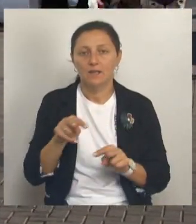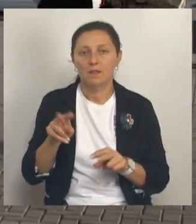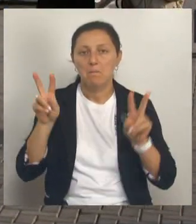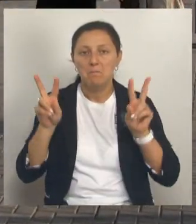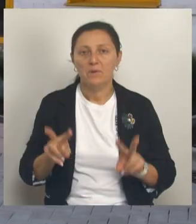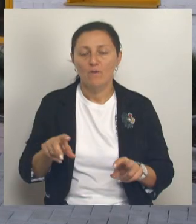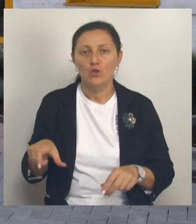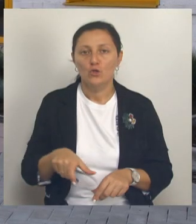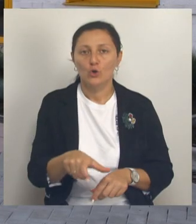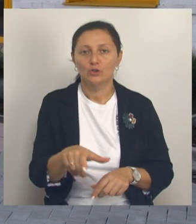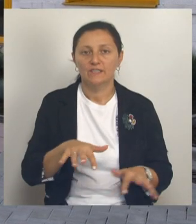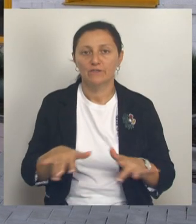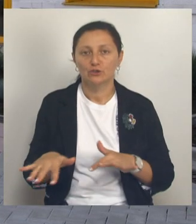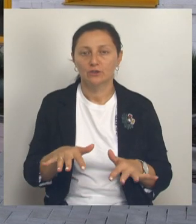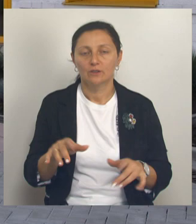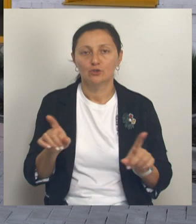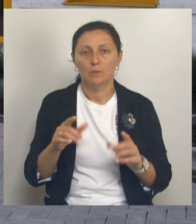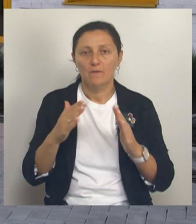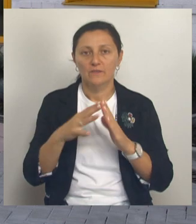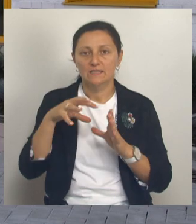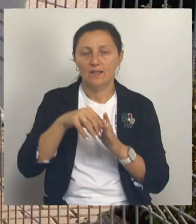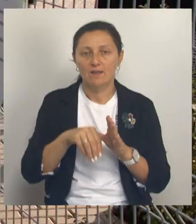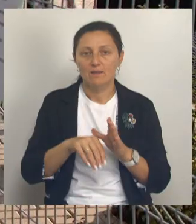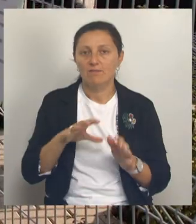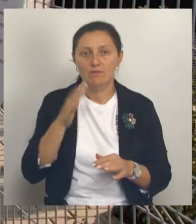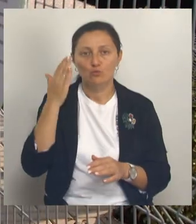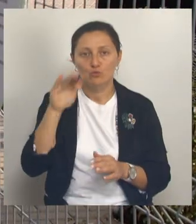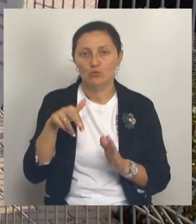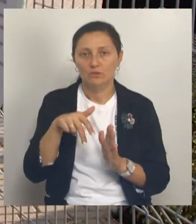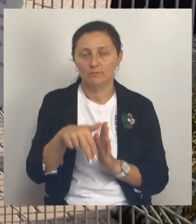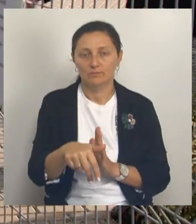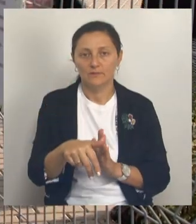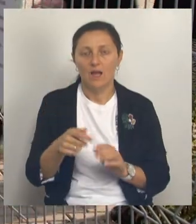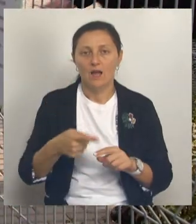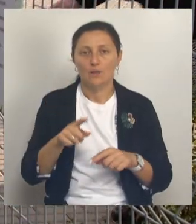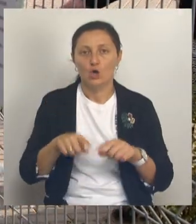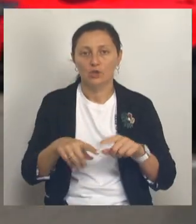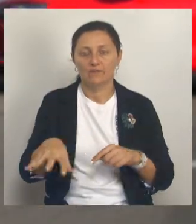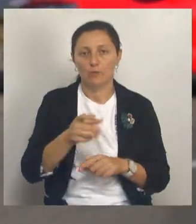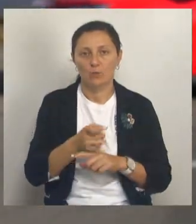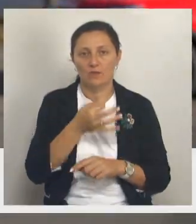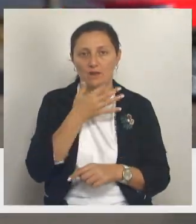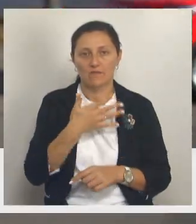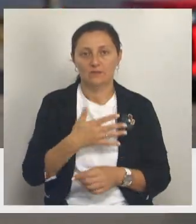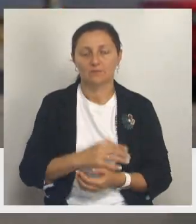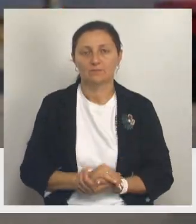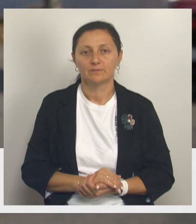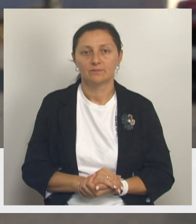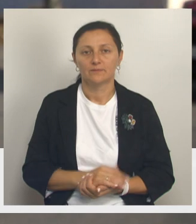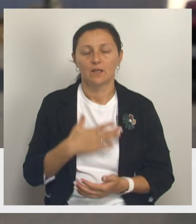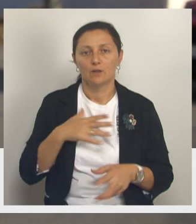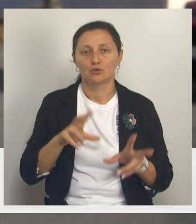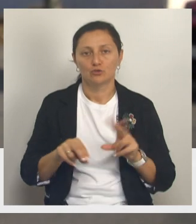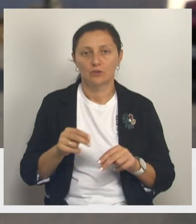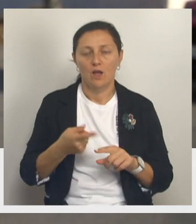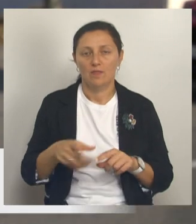правил дорожного движения, а также, чтобы в здание не проникли посторонние. Родителей такая система устраивает. Я считаю, что это